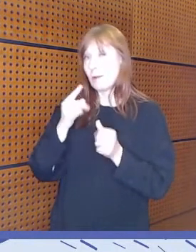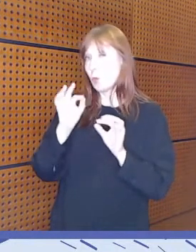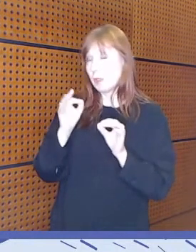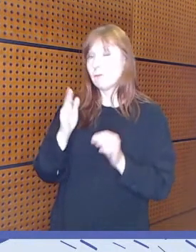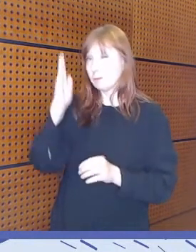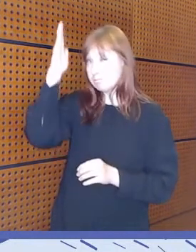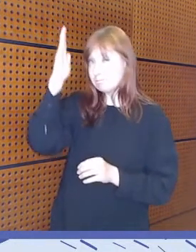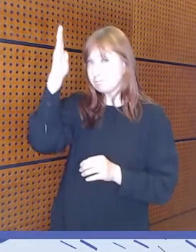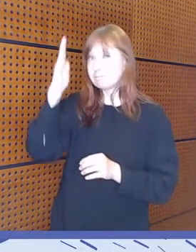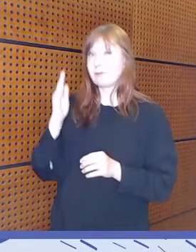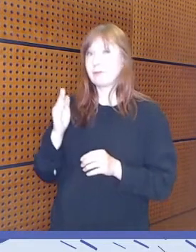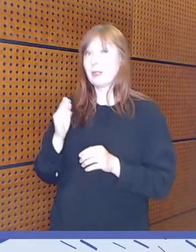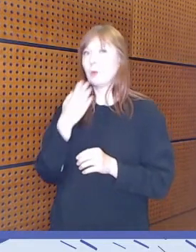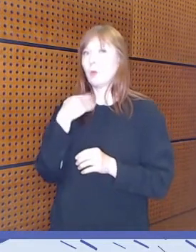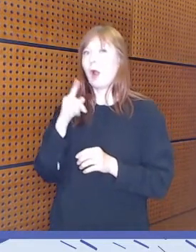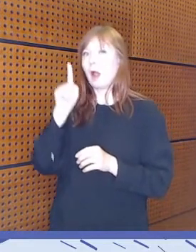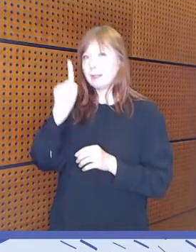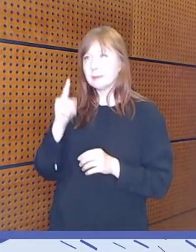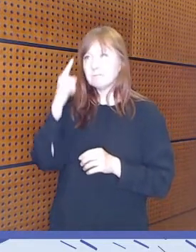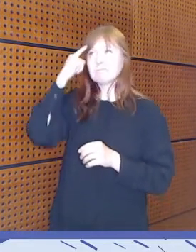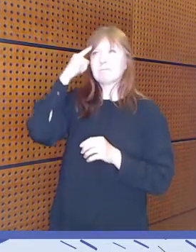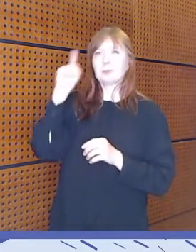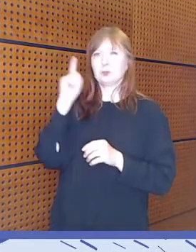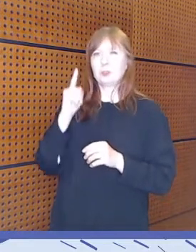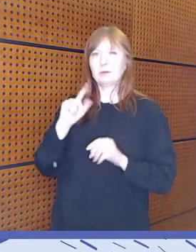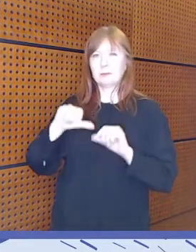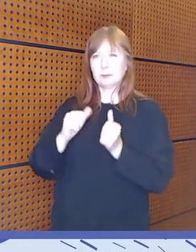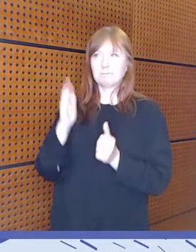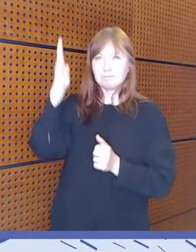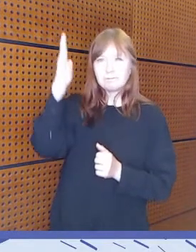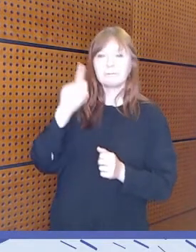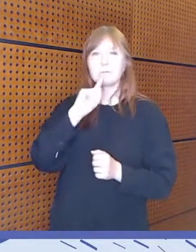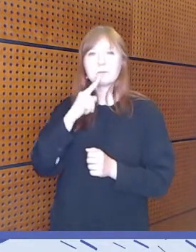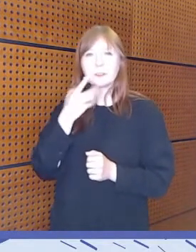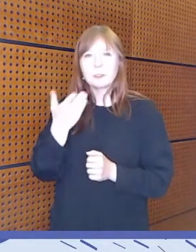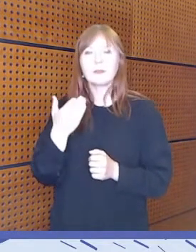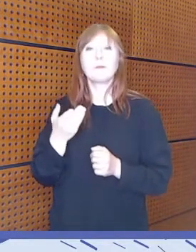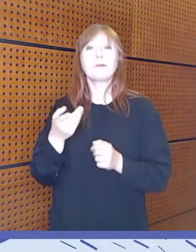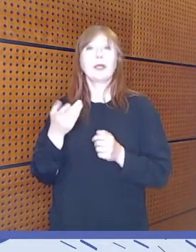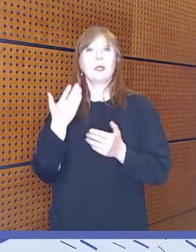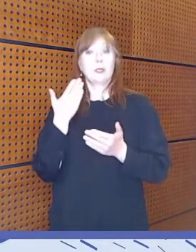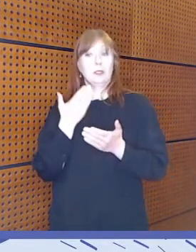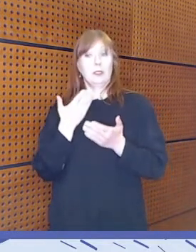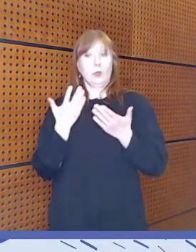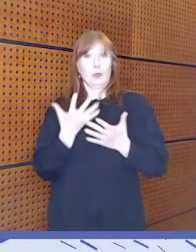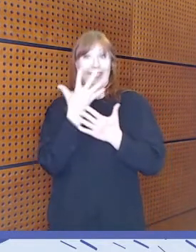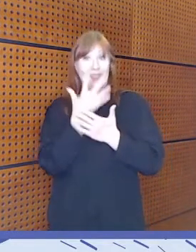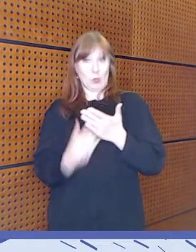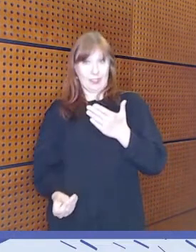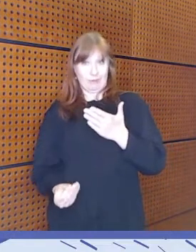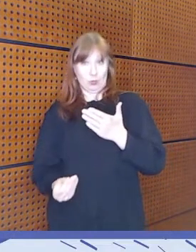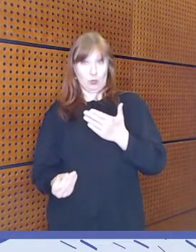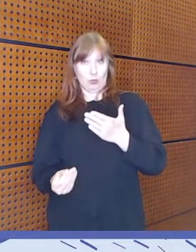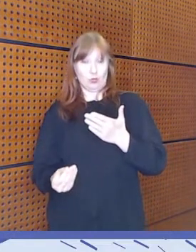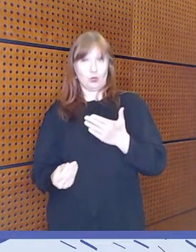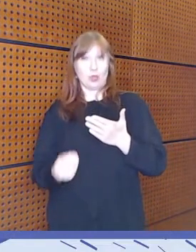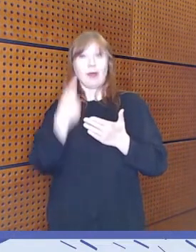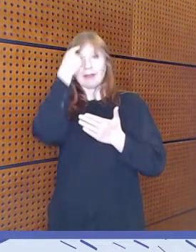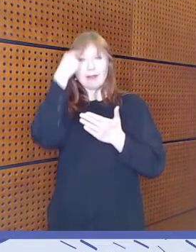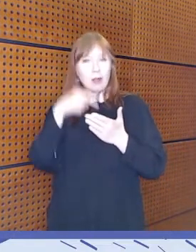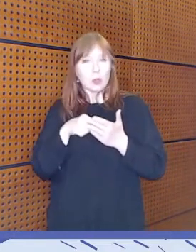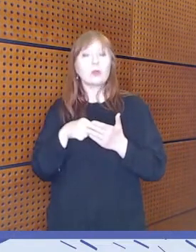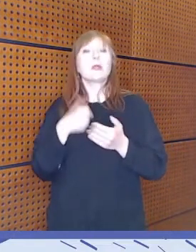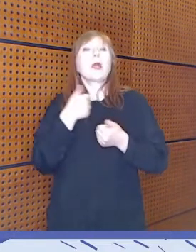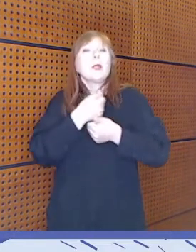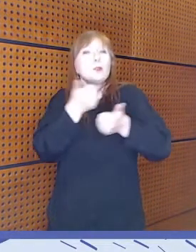kellä ensimmäisenä tulee ajatuksia mieleen. Ja me ajatellaan kaiken kaikkiaan, että inklusiivisuus on jokaisen mukaanottamista,